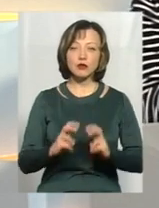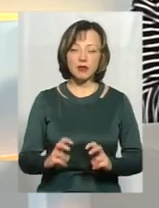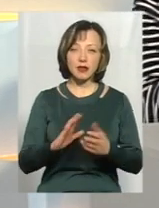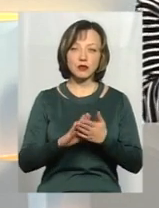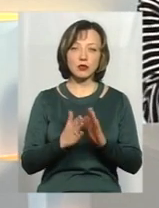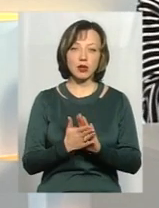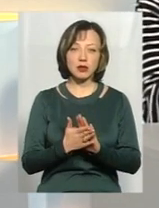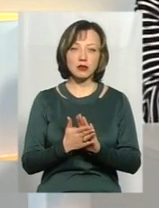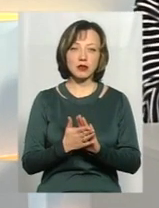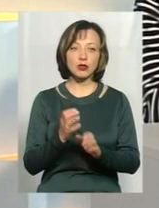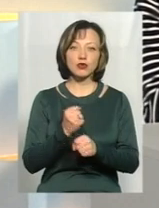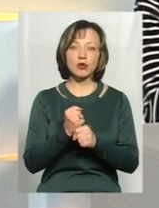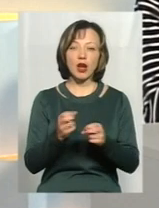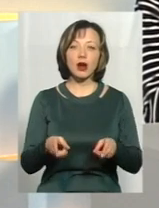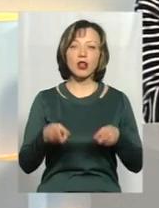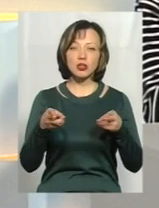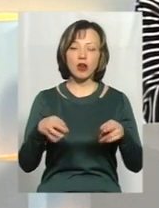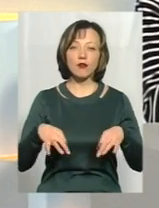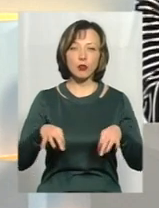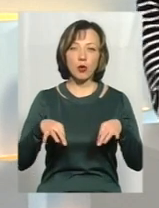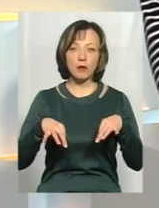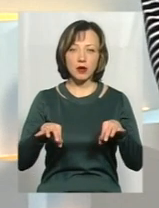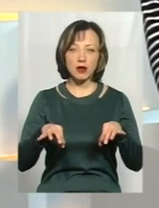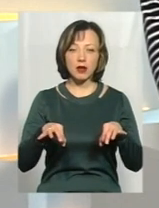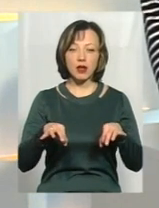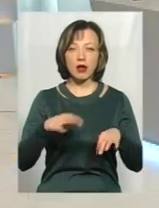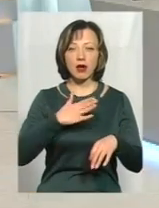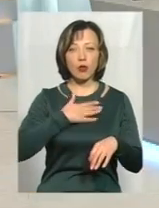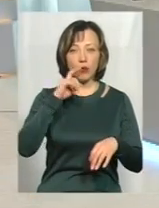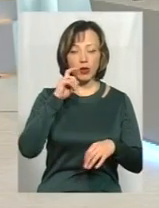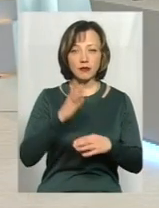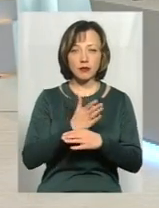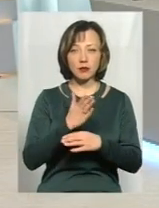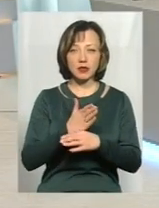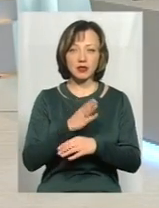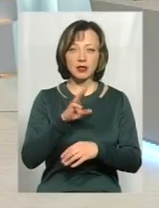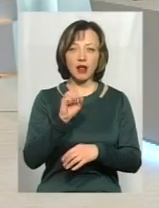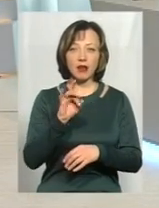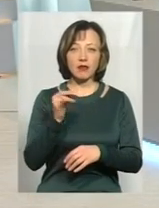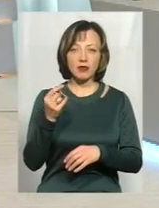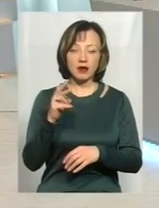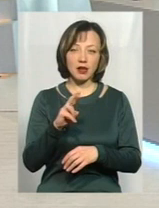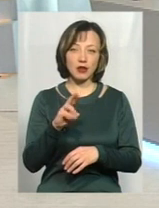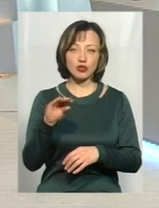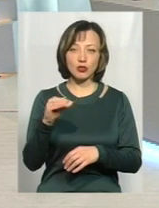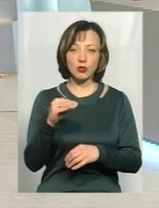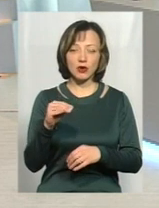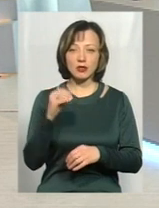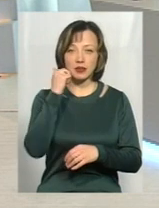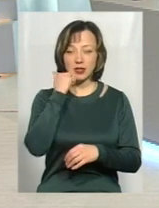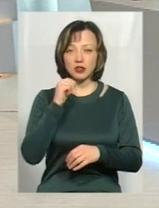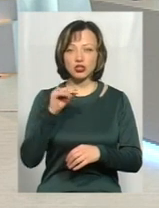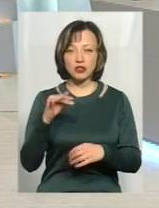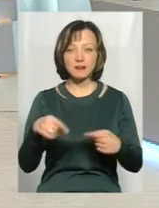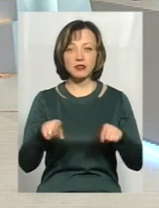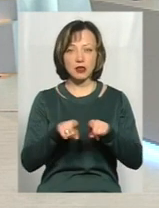як скоїть крадіжки з автомобілів вітчизняного виробництва, там якісь там Таври, чи там на ті самі жигулі старенькі,